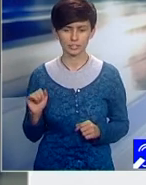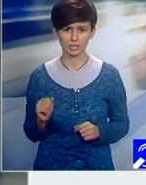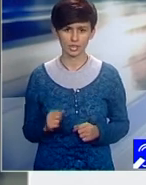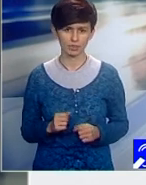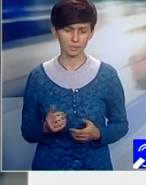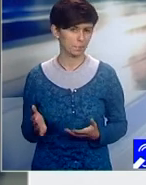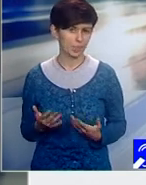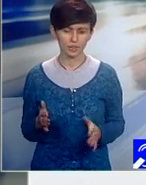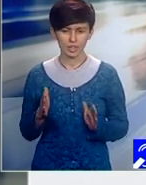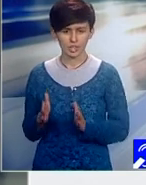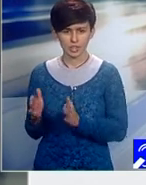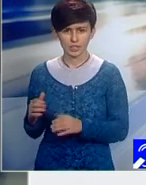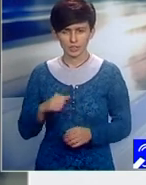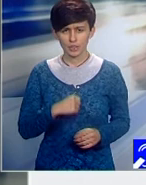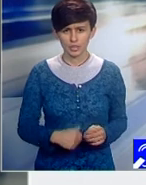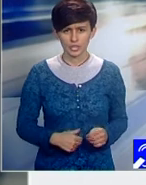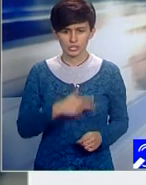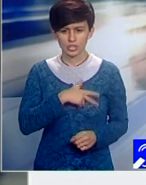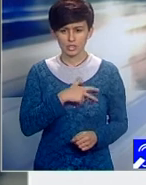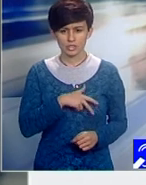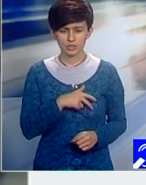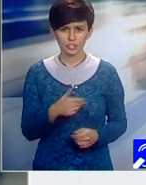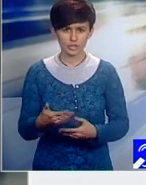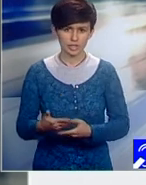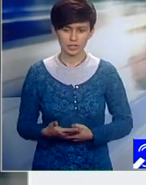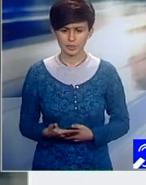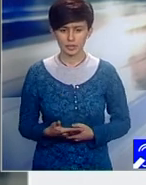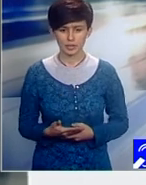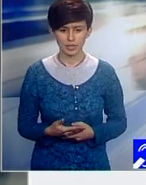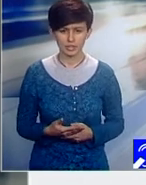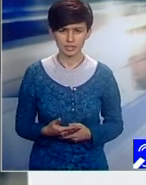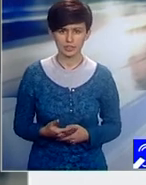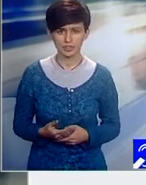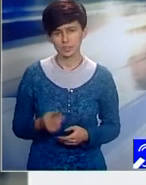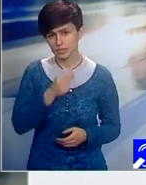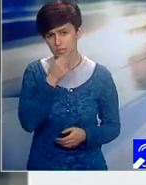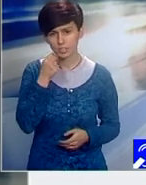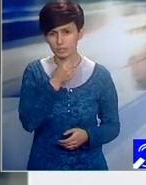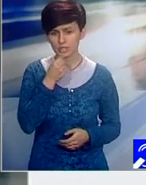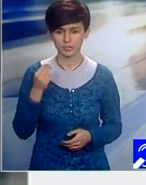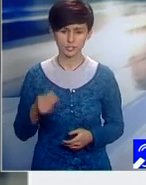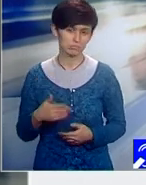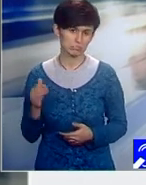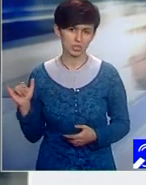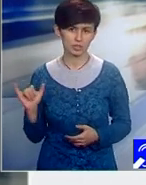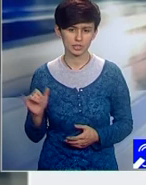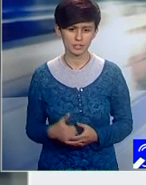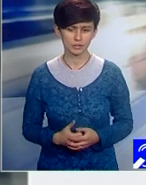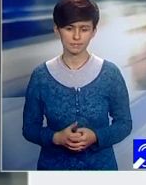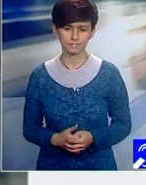oricare categorie profesională sau socială, ca să primească pe tavă vreun beneficiu de la cineva. Deci,